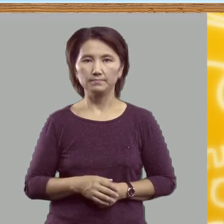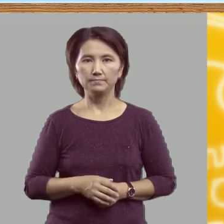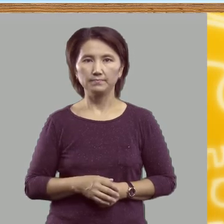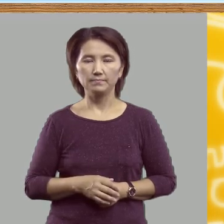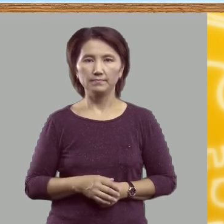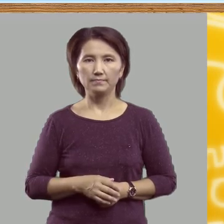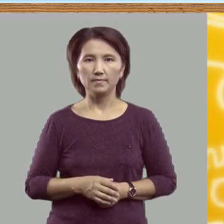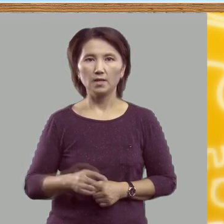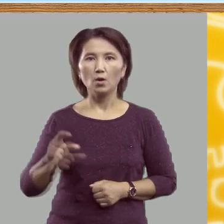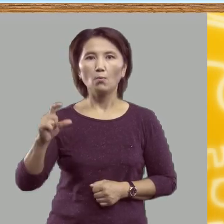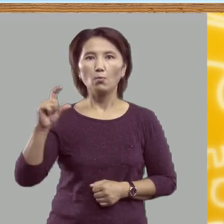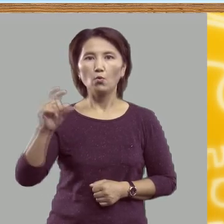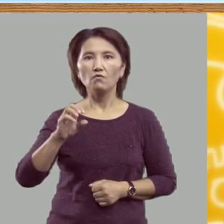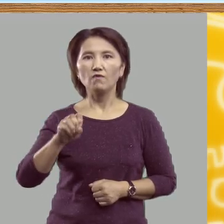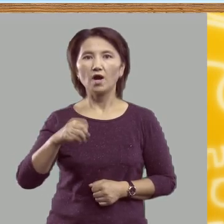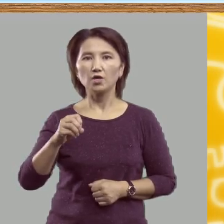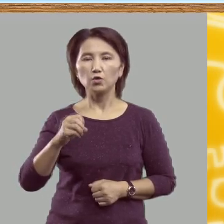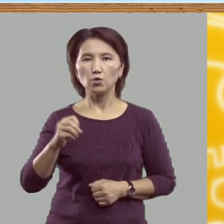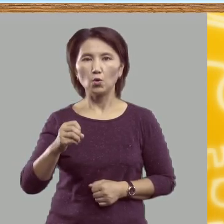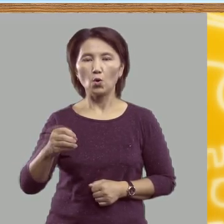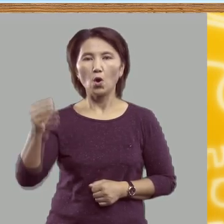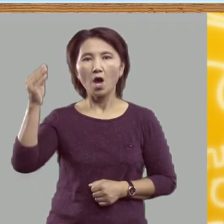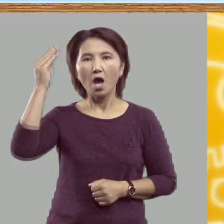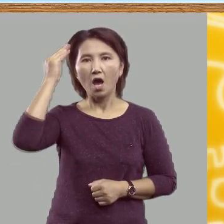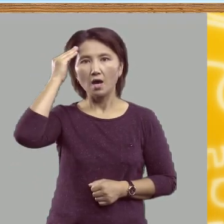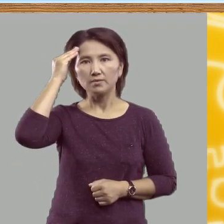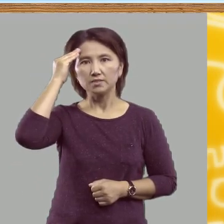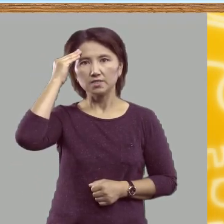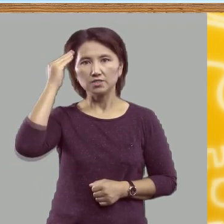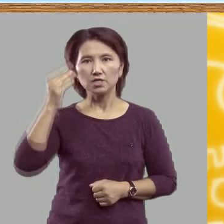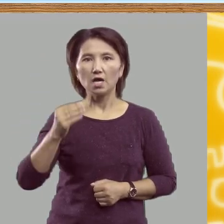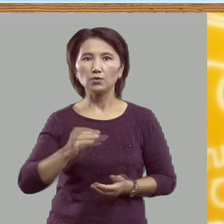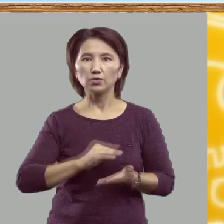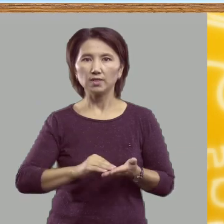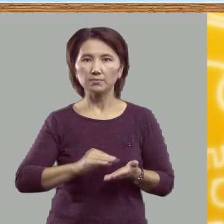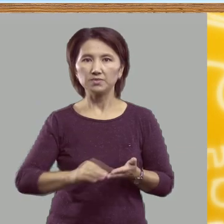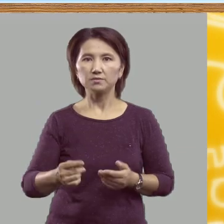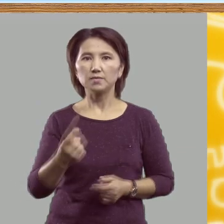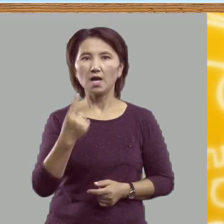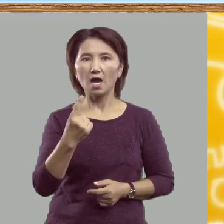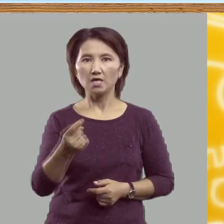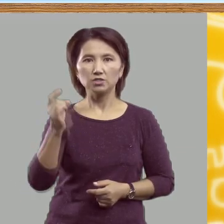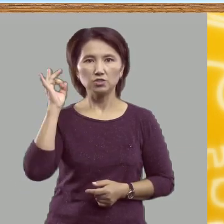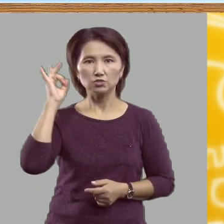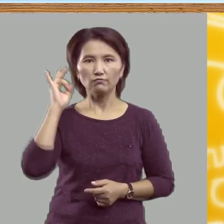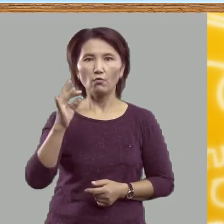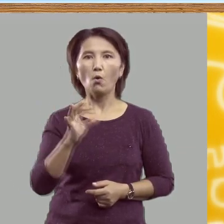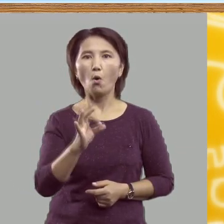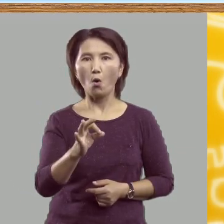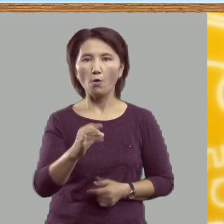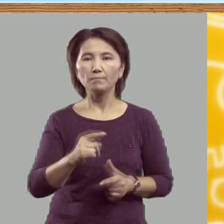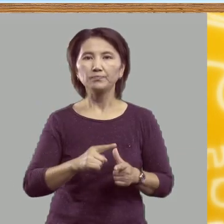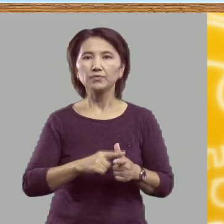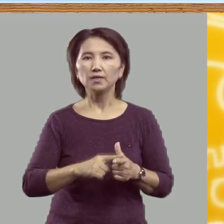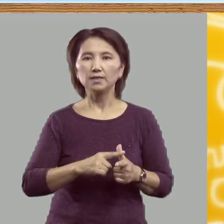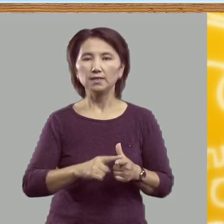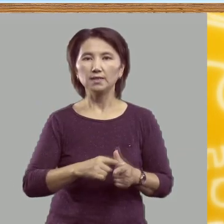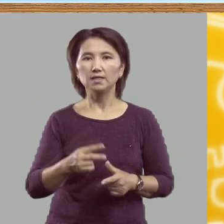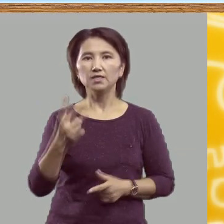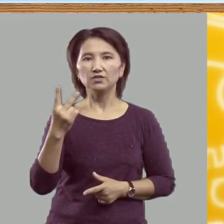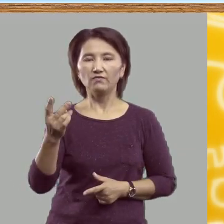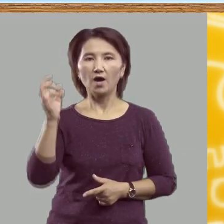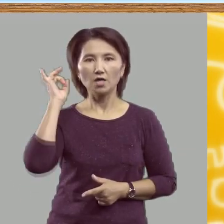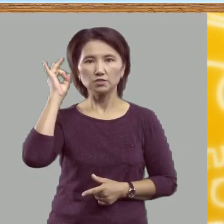Буква Ё обозначает на письме один звук О или два